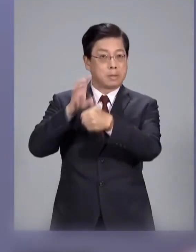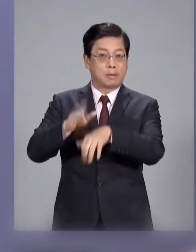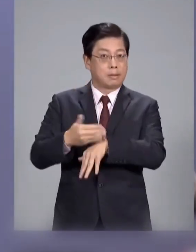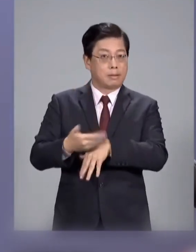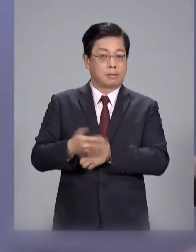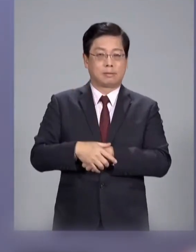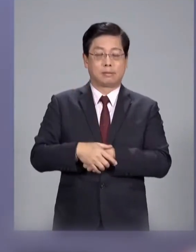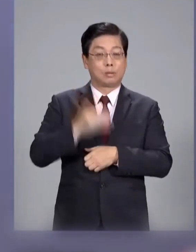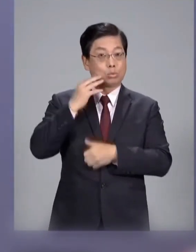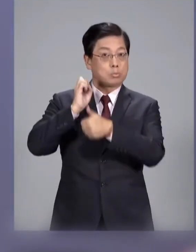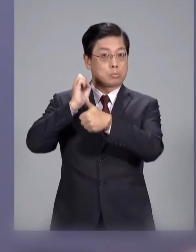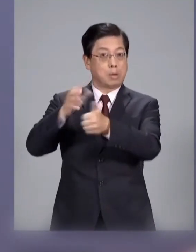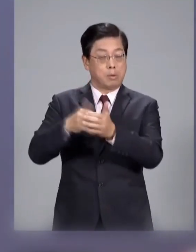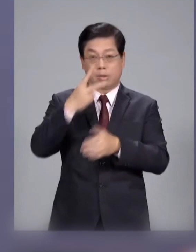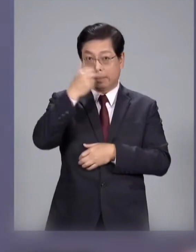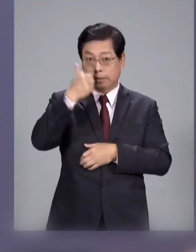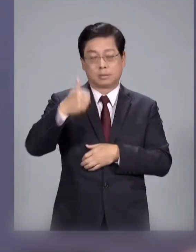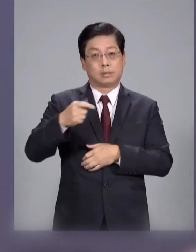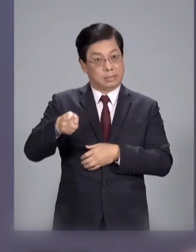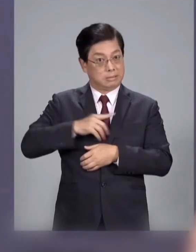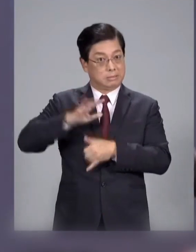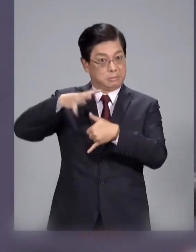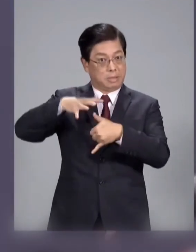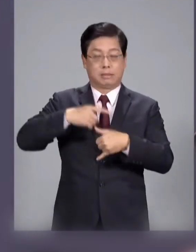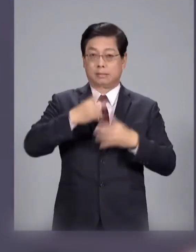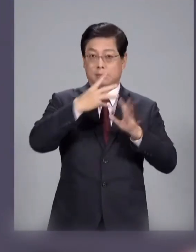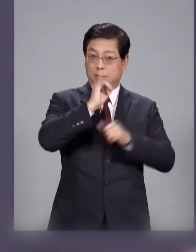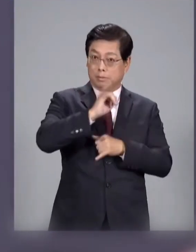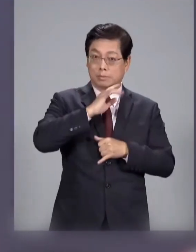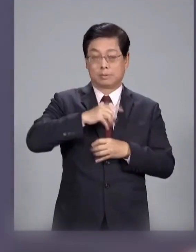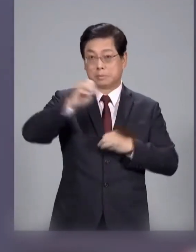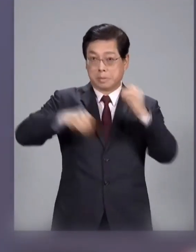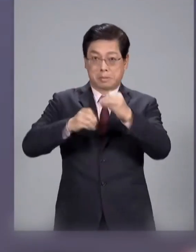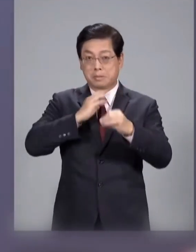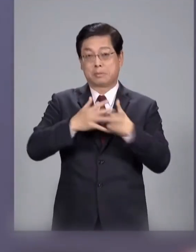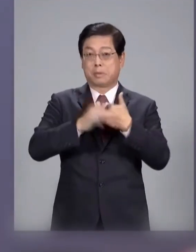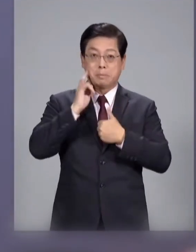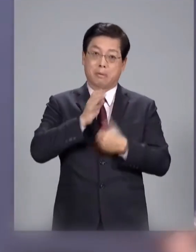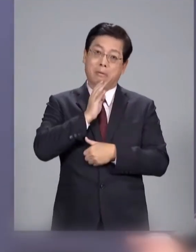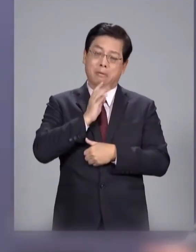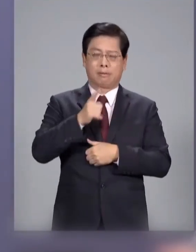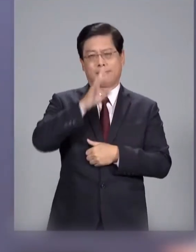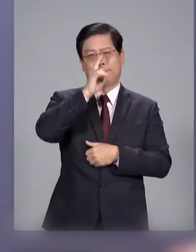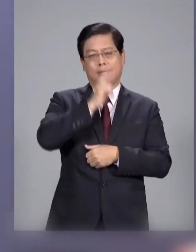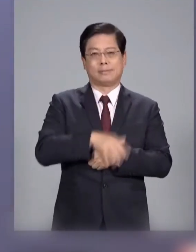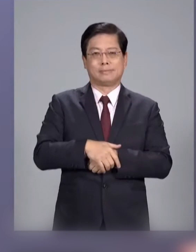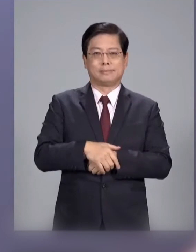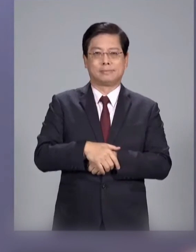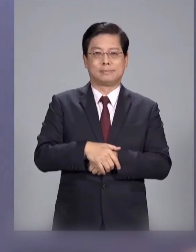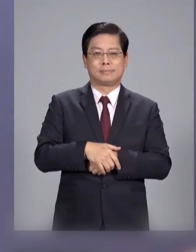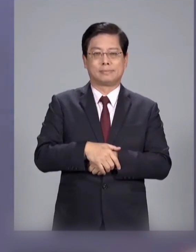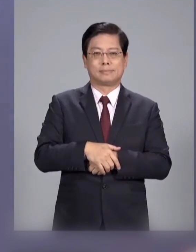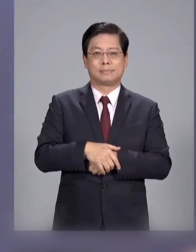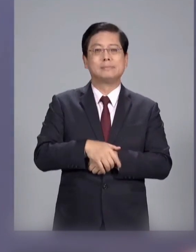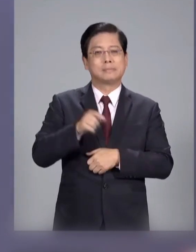德吗那提供了赖清德就是傀儡吗那萧女士就是赖清德的保姆吗这很奇怪吗我